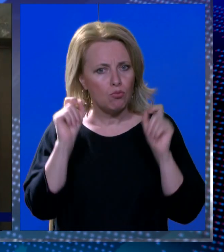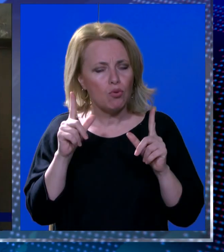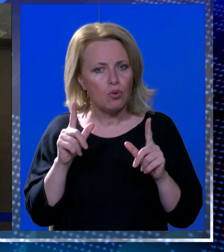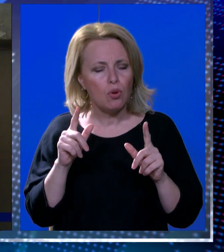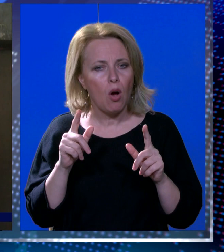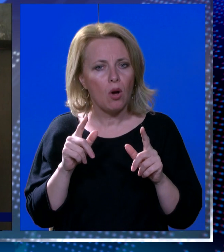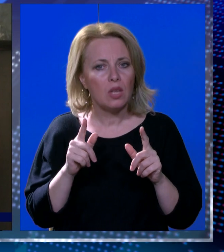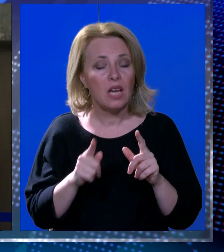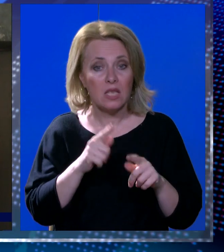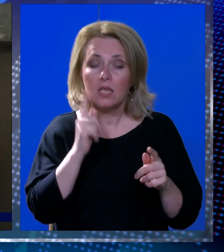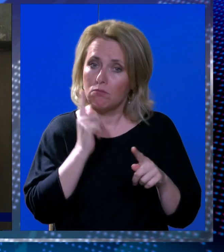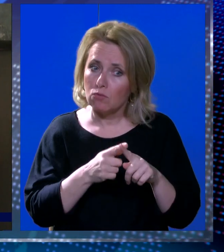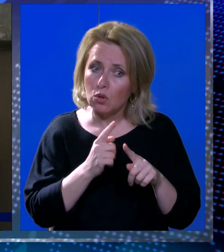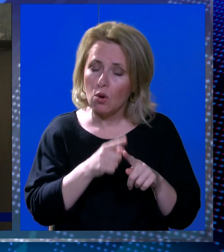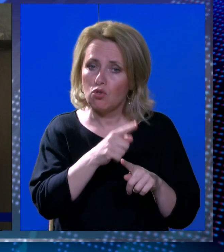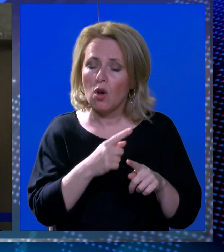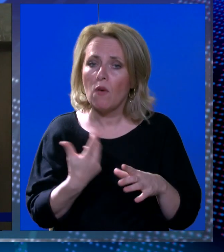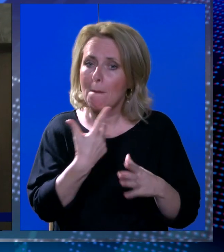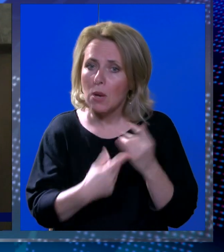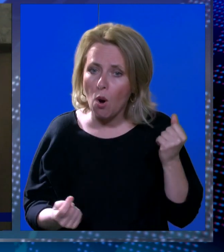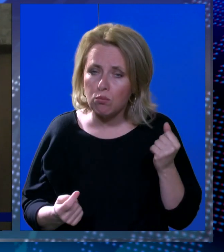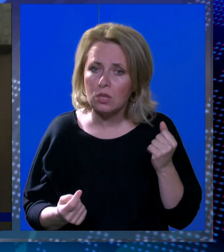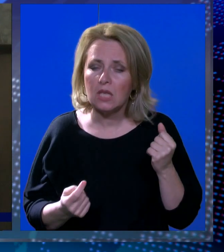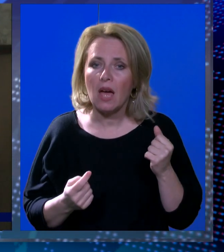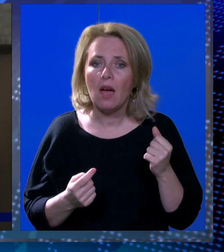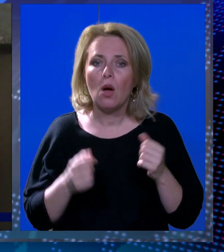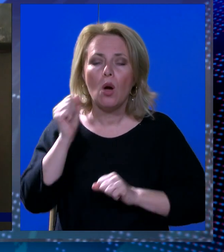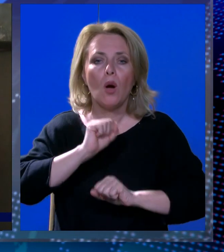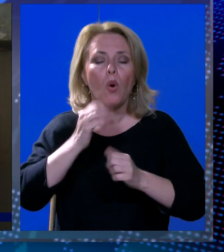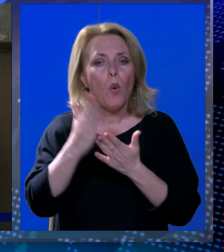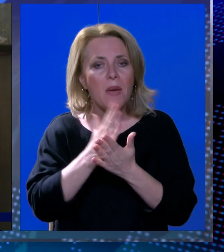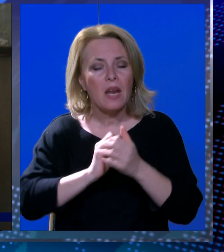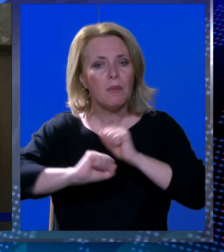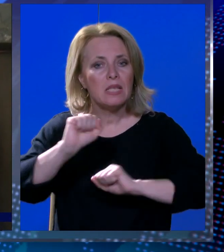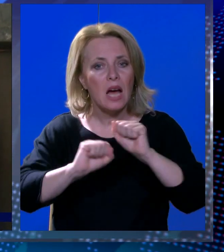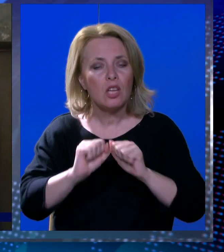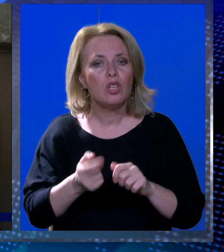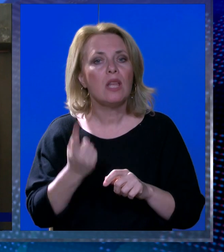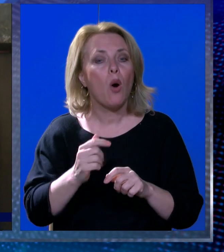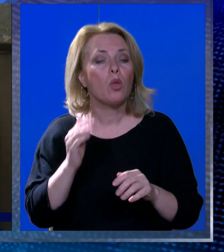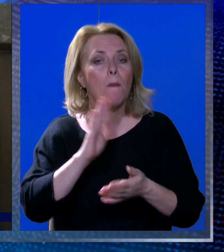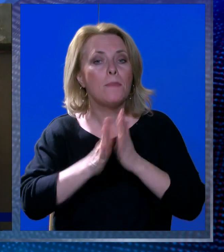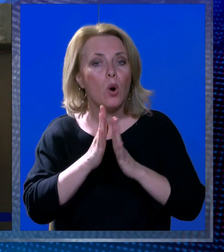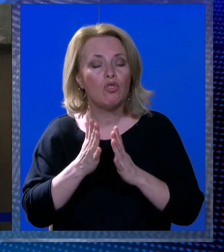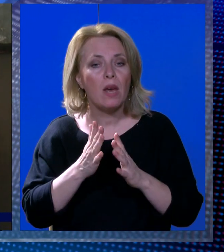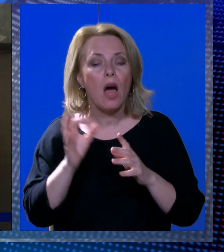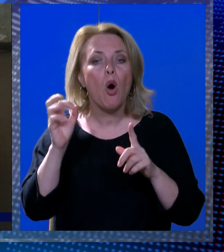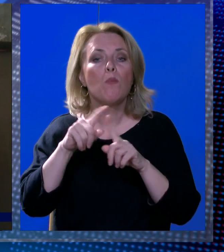nelogično da se za konkretne propuste, dakle u mjerama zaštite od požara,